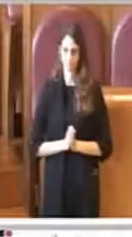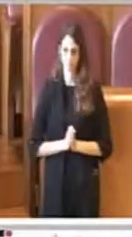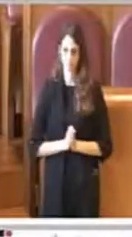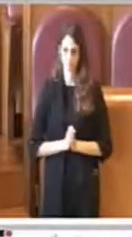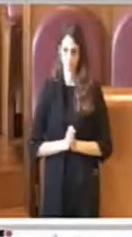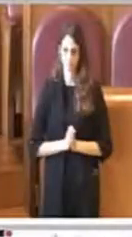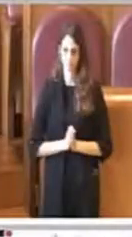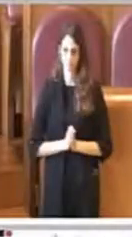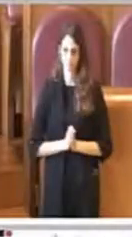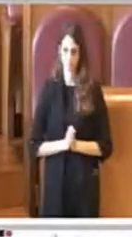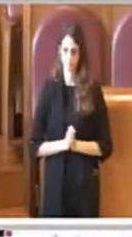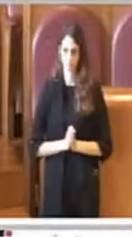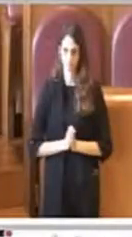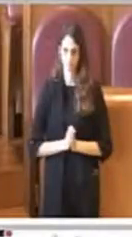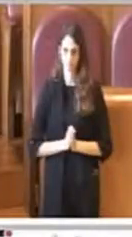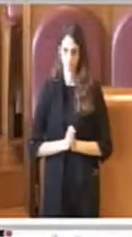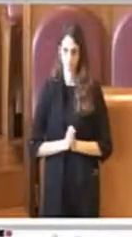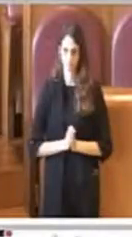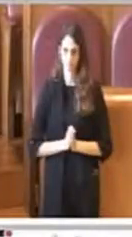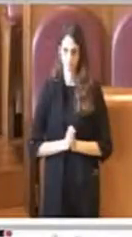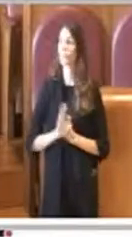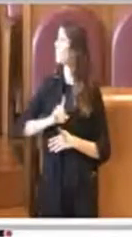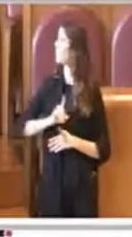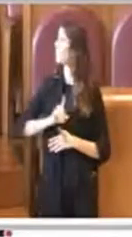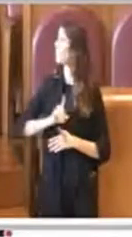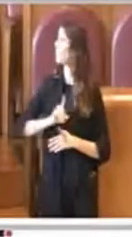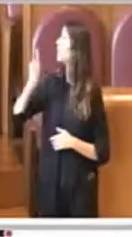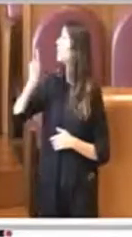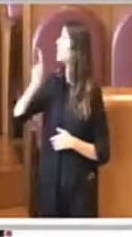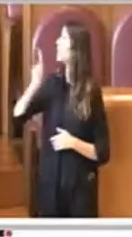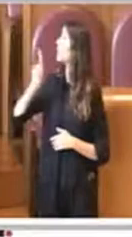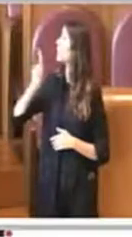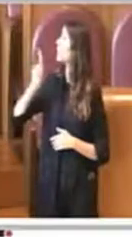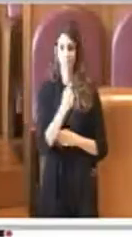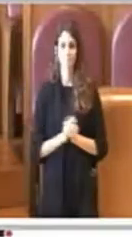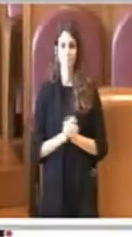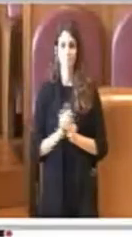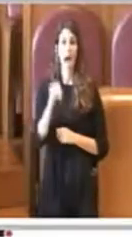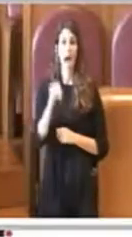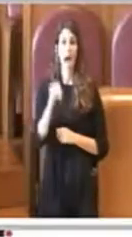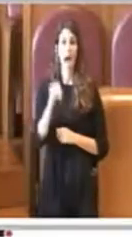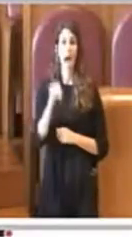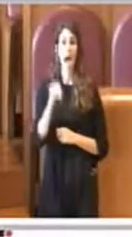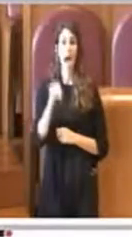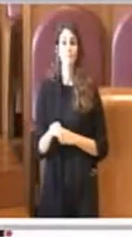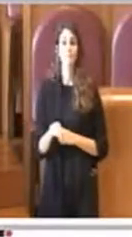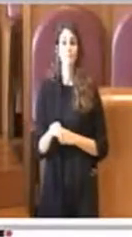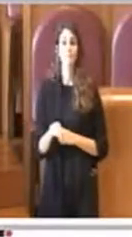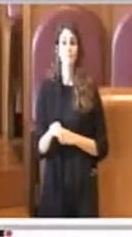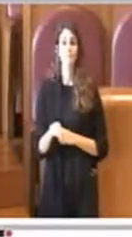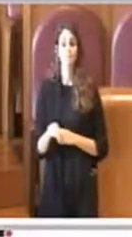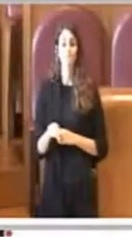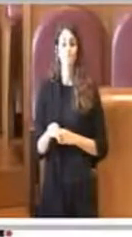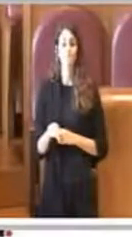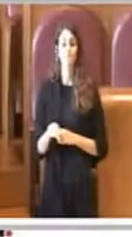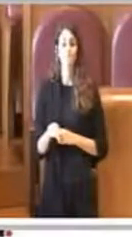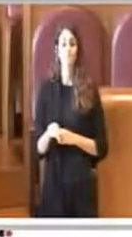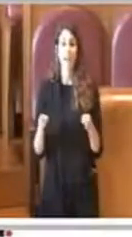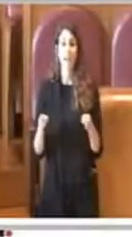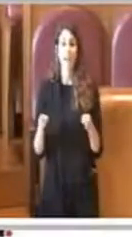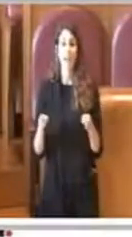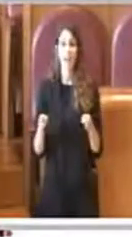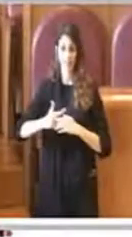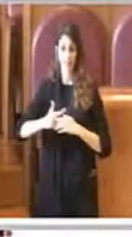La ringrazio. Sì, allora, intanto siamo nella fase 3 per quanto riguarda il bioparco, una